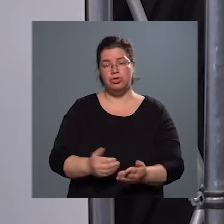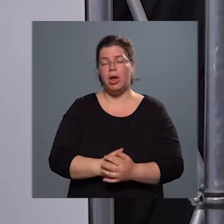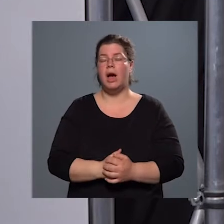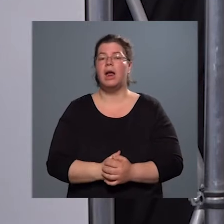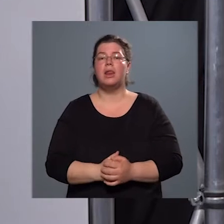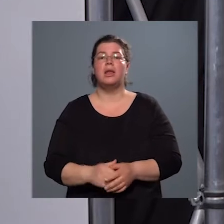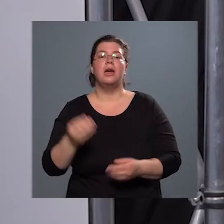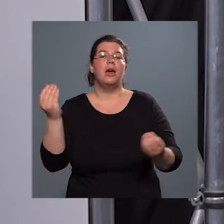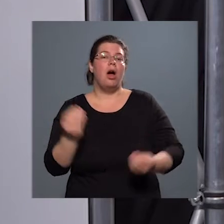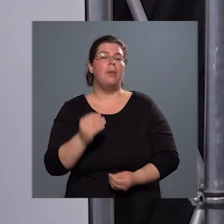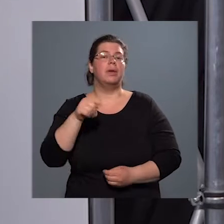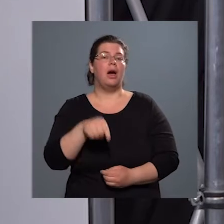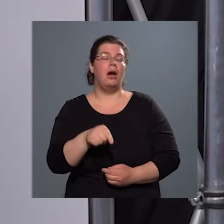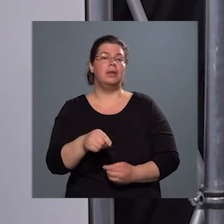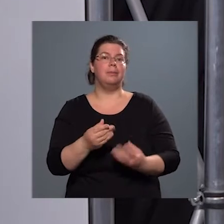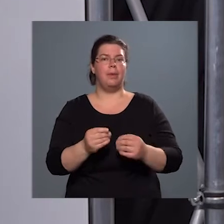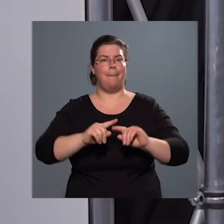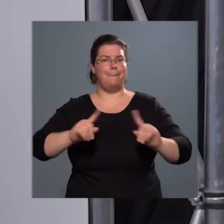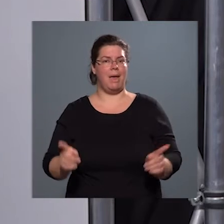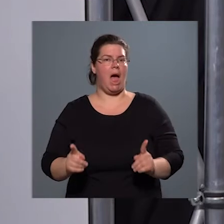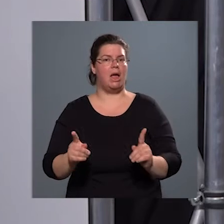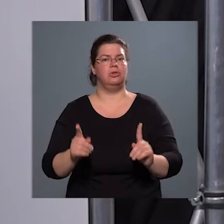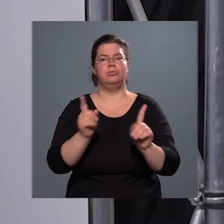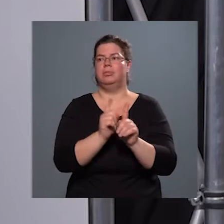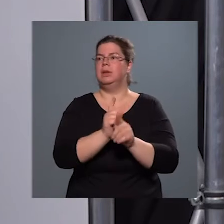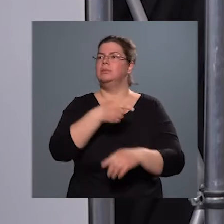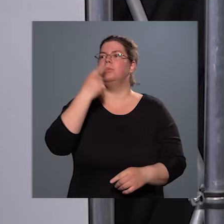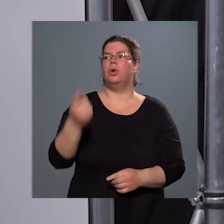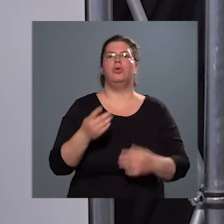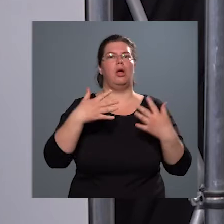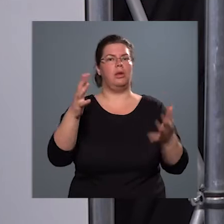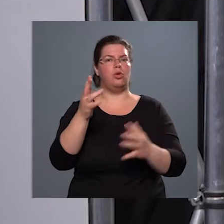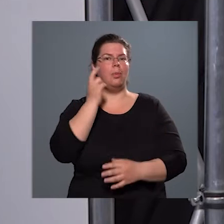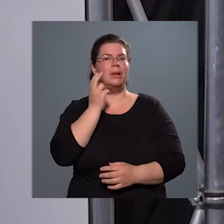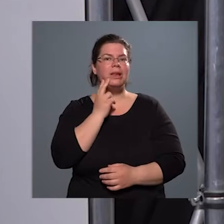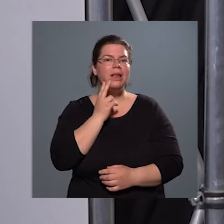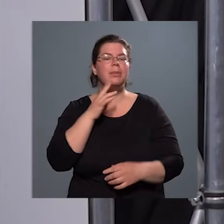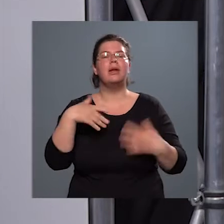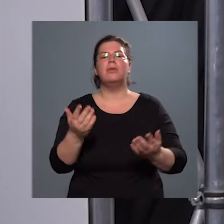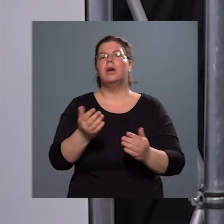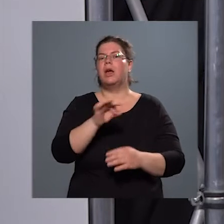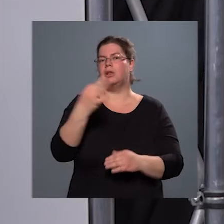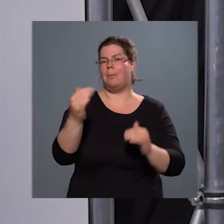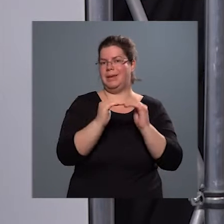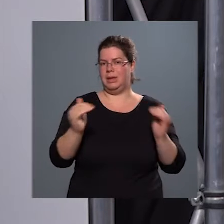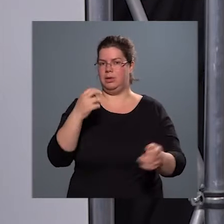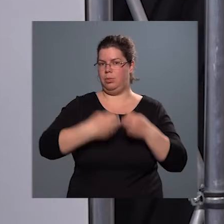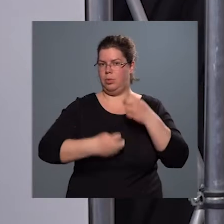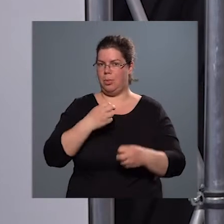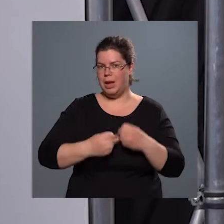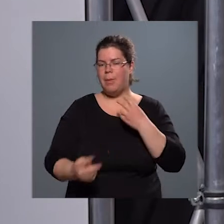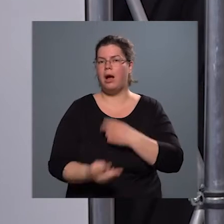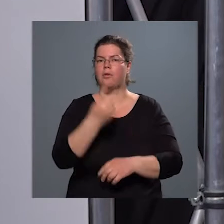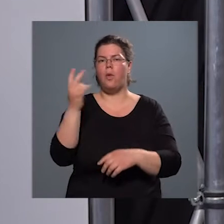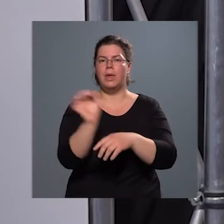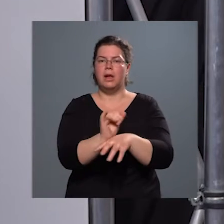ami annyiban másabb, mint mondjuk a nagyobb intézmények, hogy a napi szintű problémák is a főigazgató